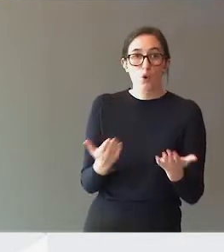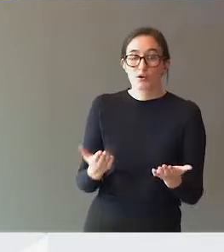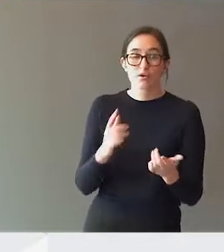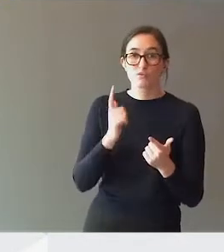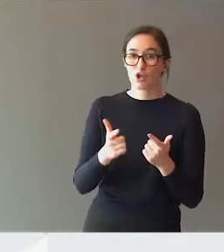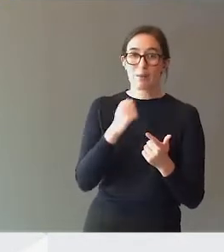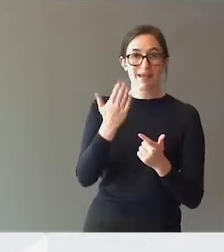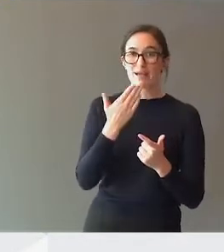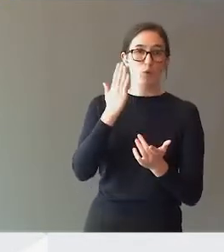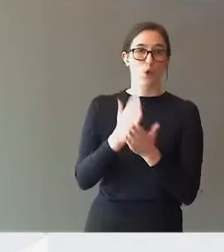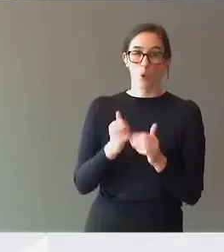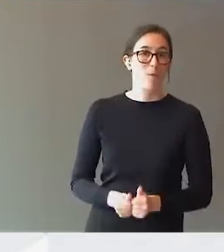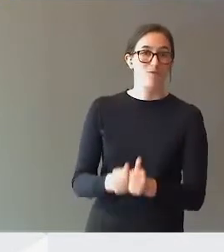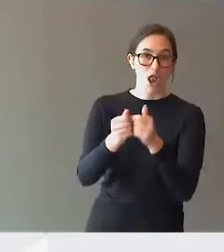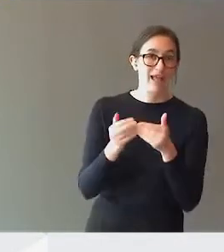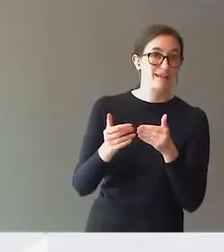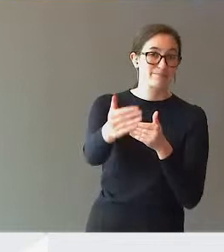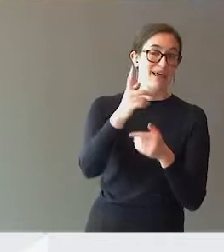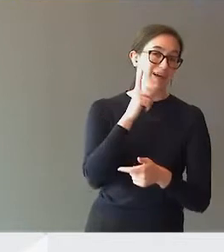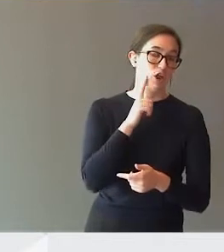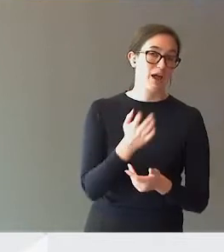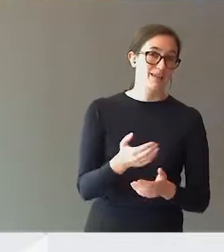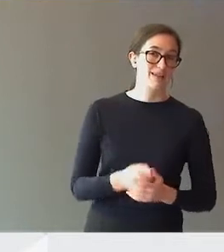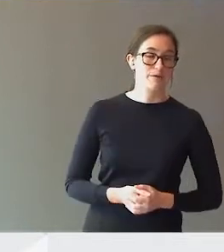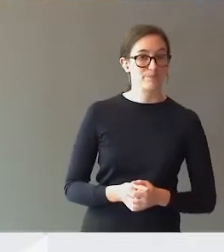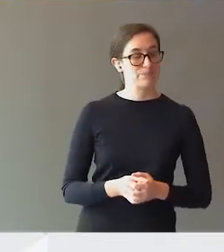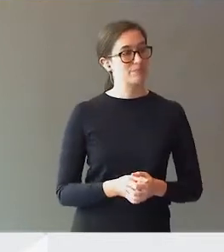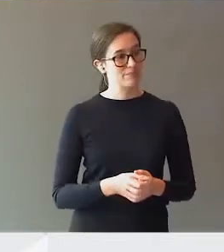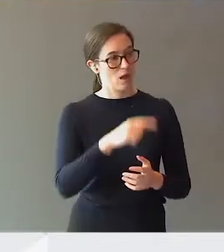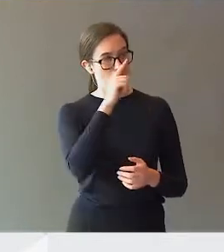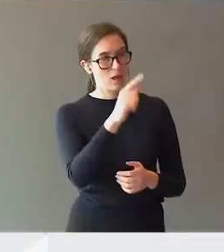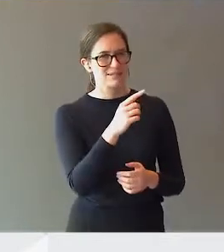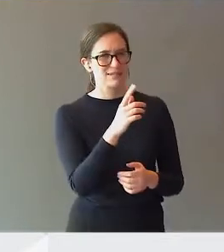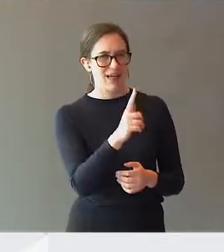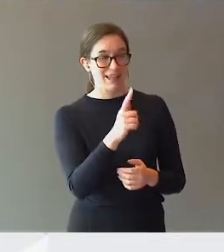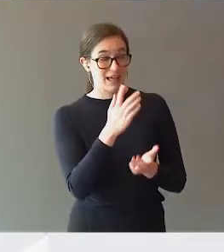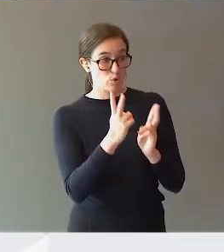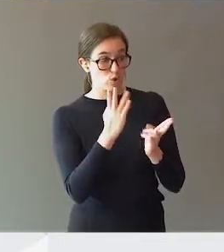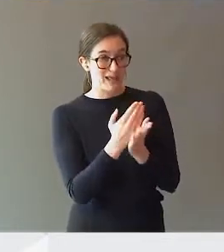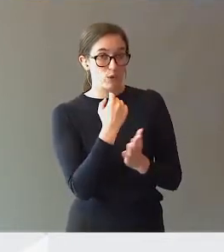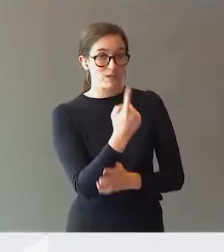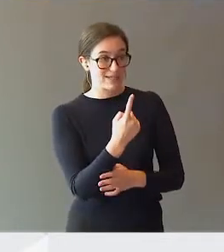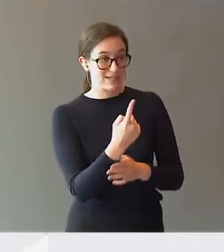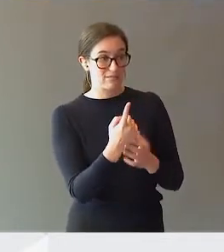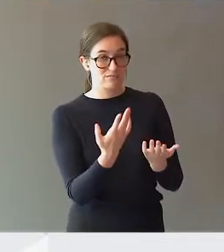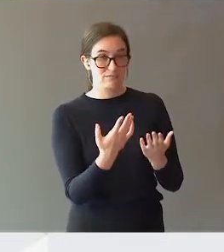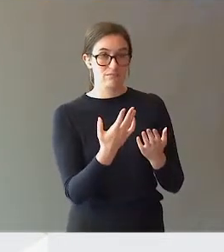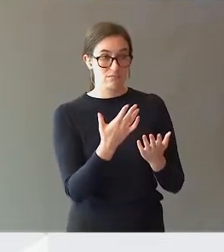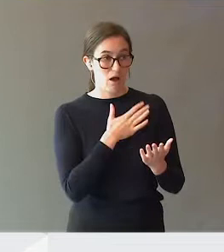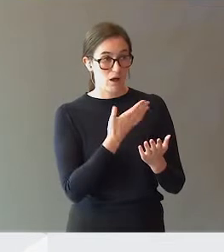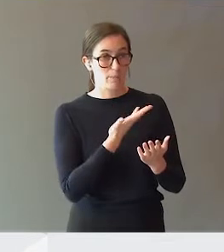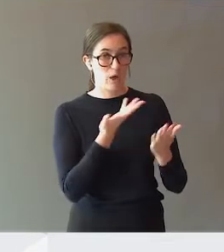får ikke god nok oppfølging i hverdagen. Er det riktig også, Hans-Fedrik, å si at det langt for vei av overlappende